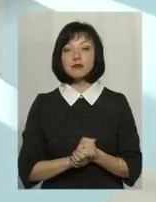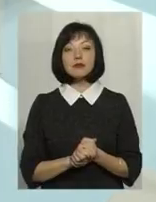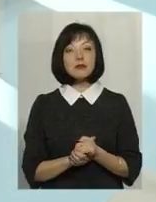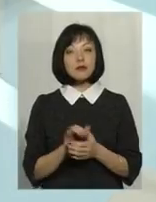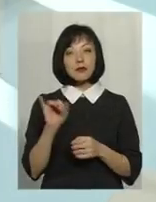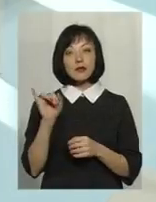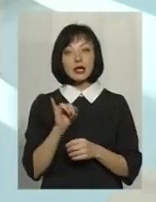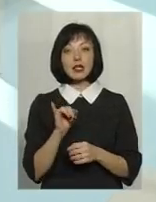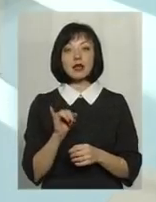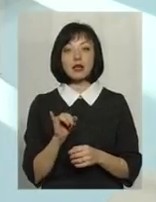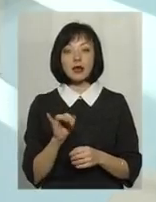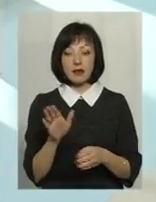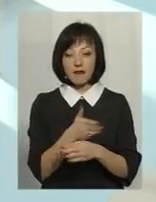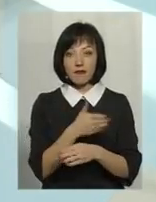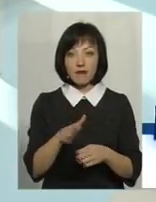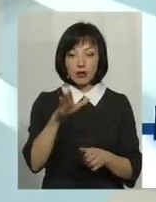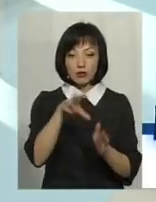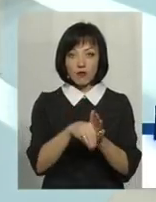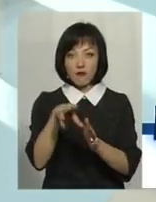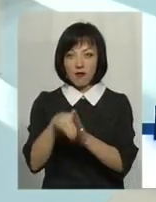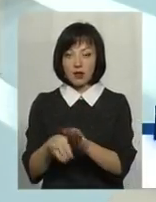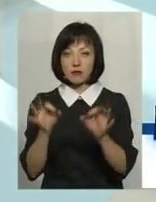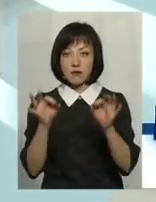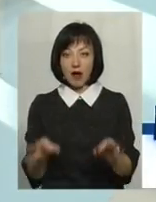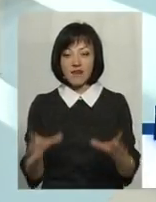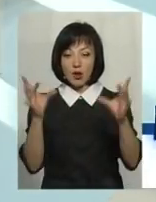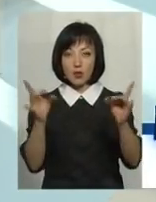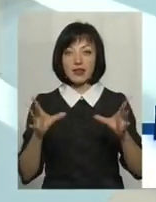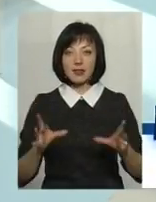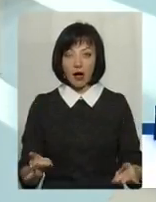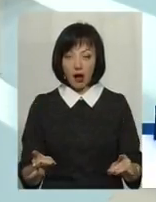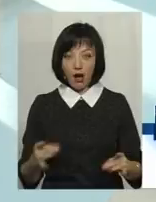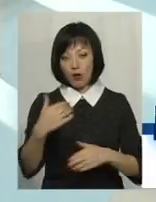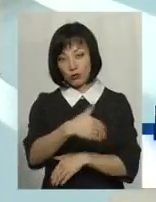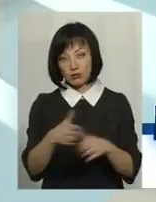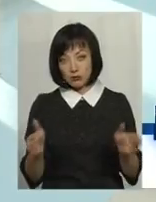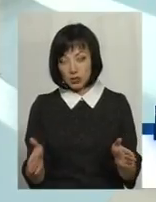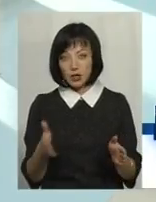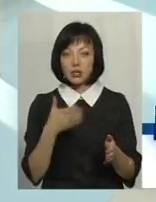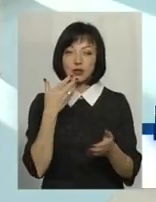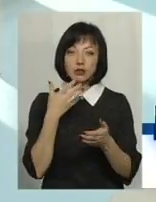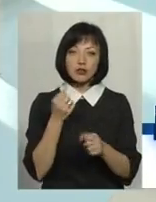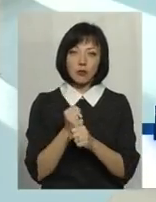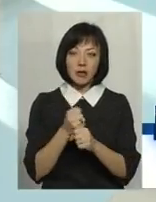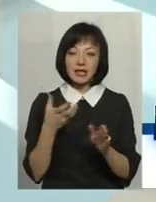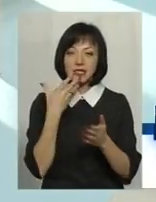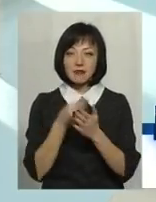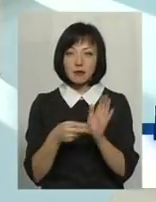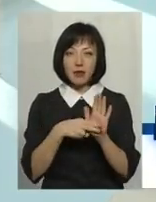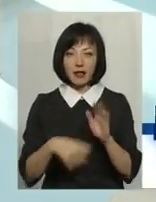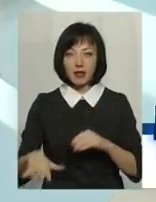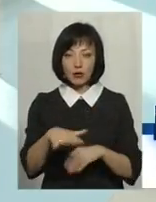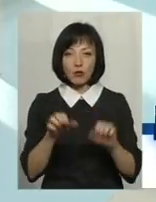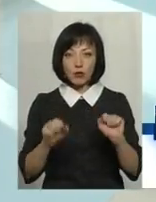фасувачити цей продукцією у правильну тару, зробити свій бренд своєї території, і вже цю